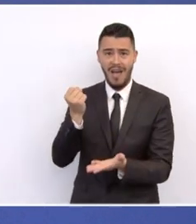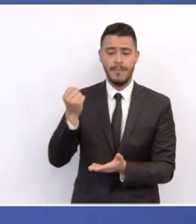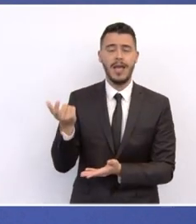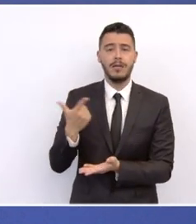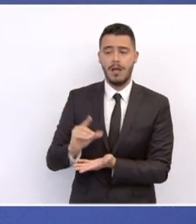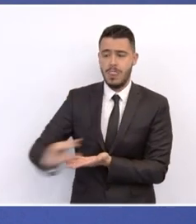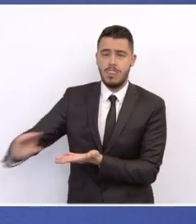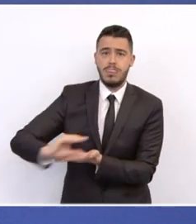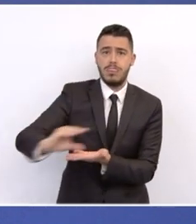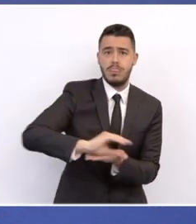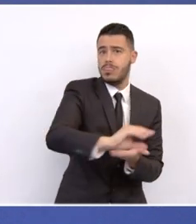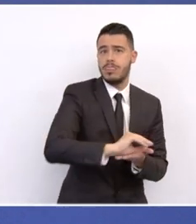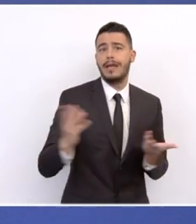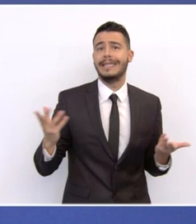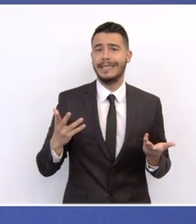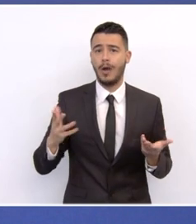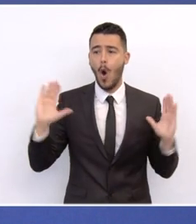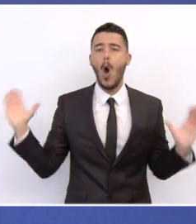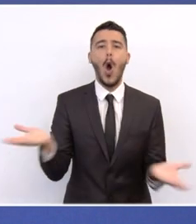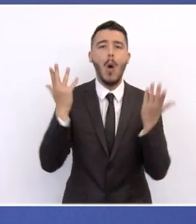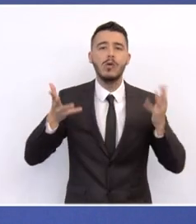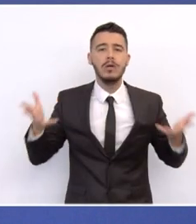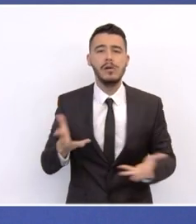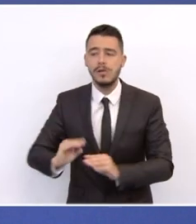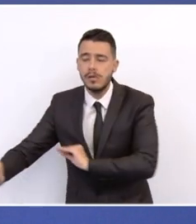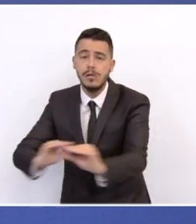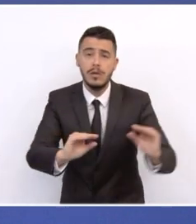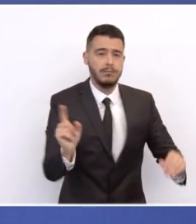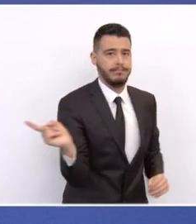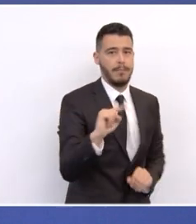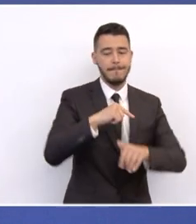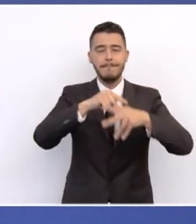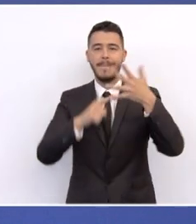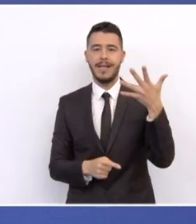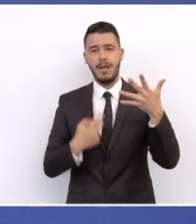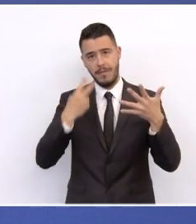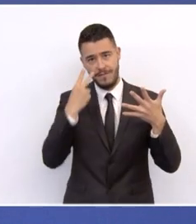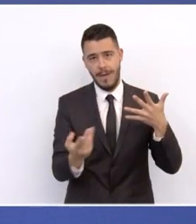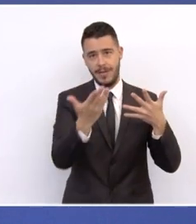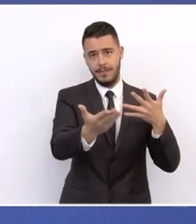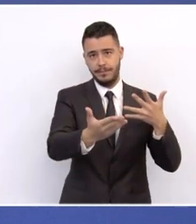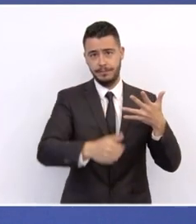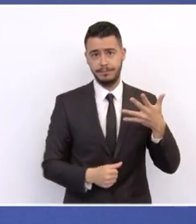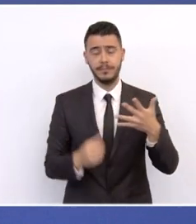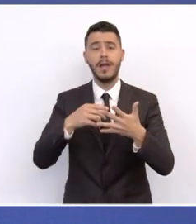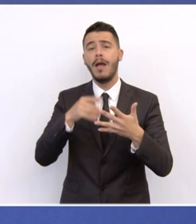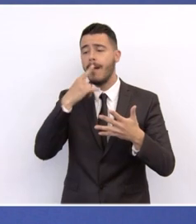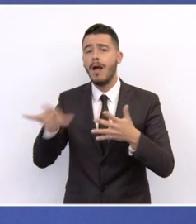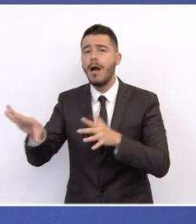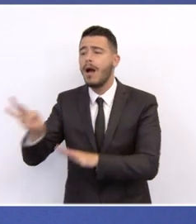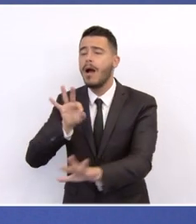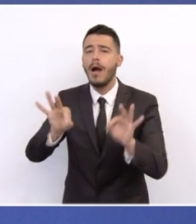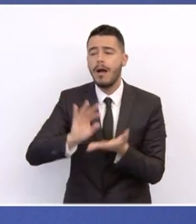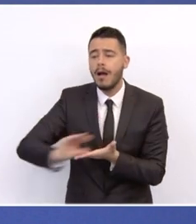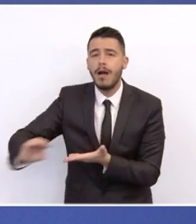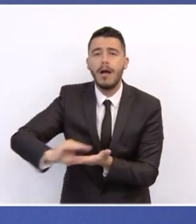συγκεκριμένους τομείς, που βλέπετε και στα αριστερά της διαφάνειας. Η επιλεξιμότητα βασίζεται στις αρχές της έκθεσης της